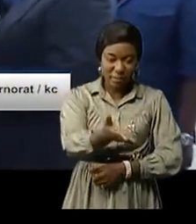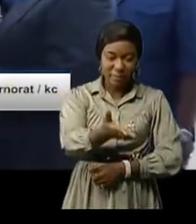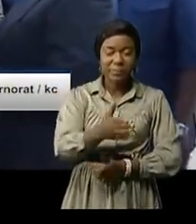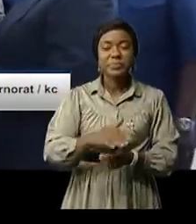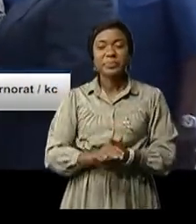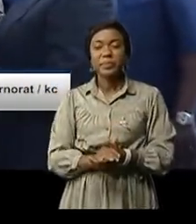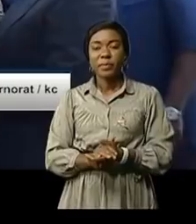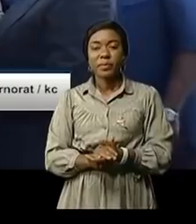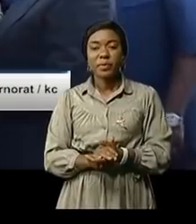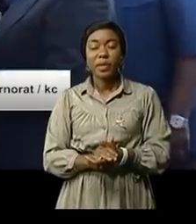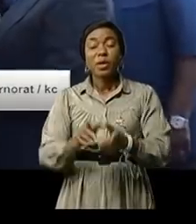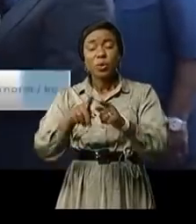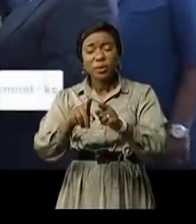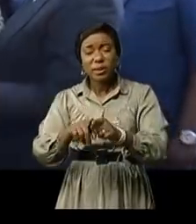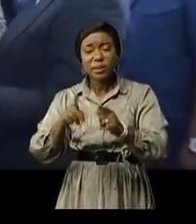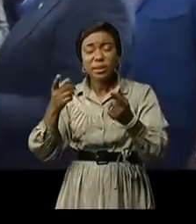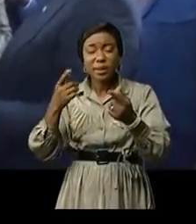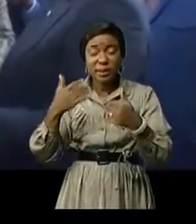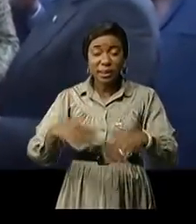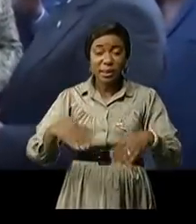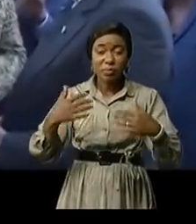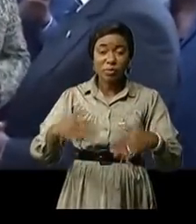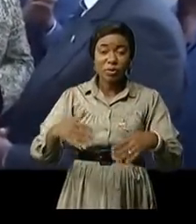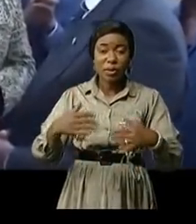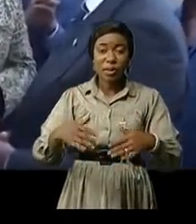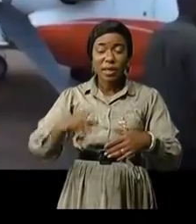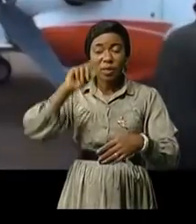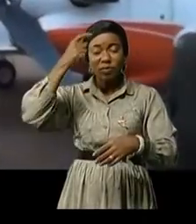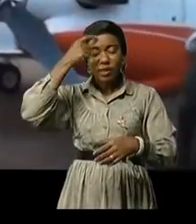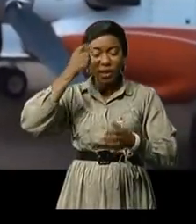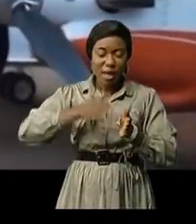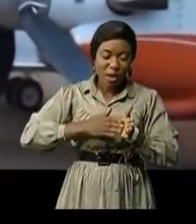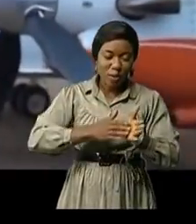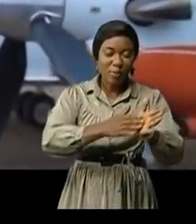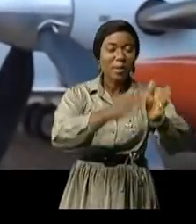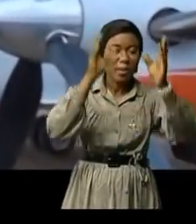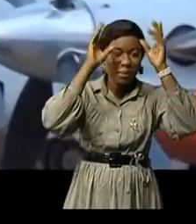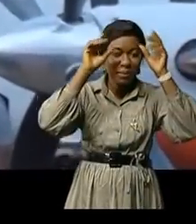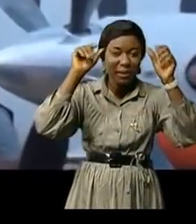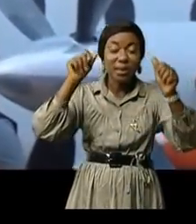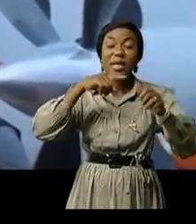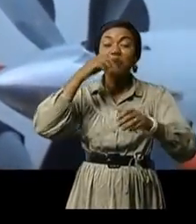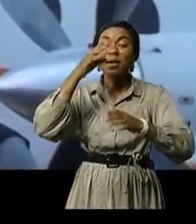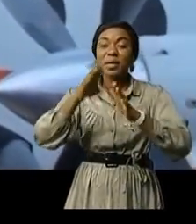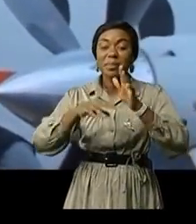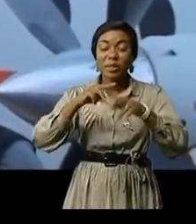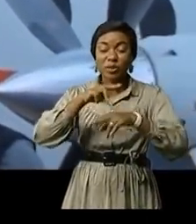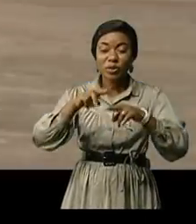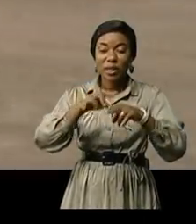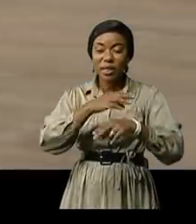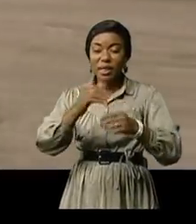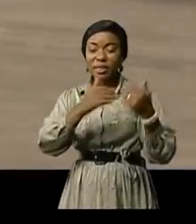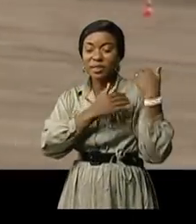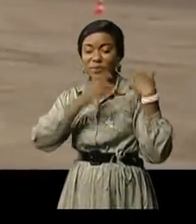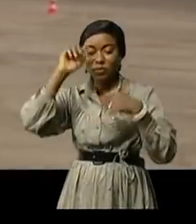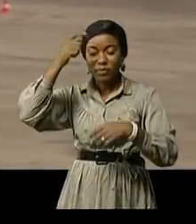-Claude Wemba Au terme de cette célébration Jistel Mbamakoso a accompagné le président de l'Assemblée nationale et les chefs du gouvernement congolais à l